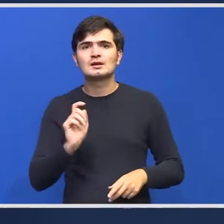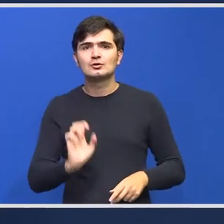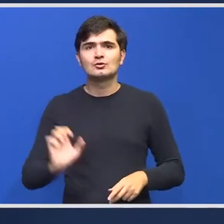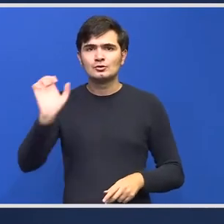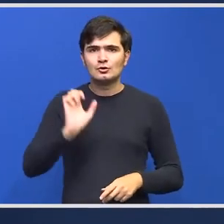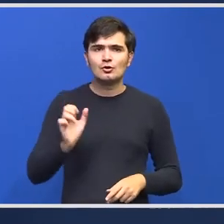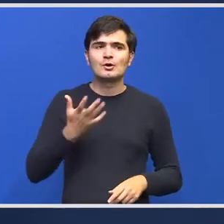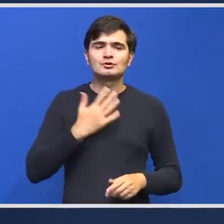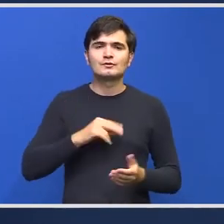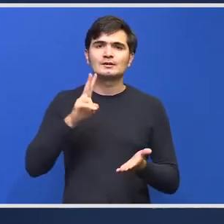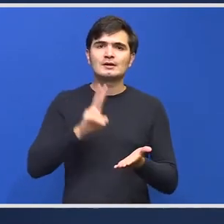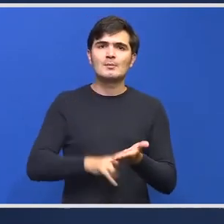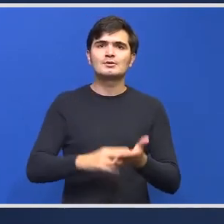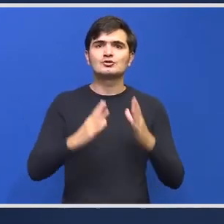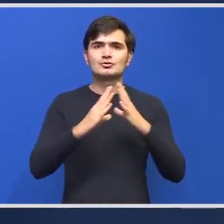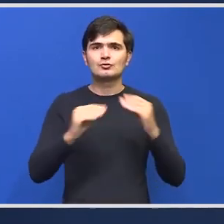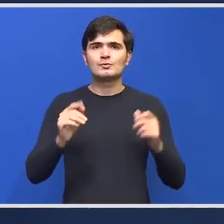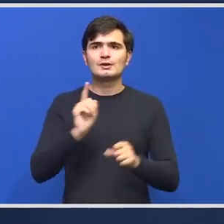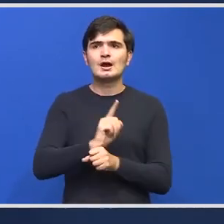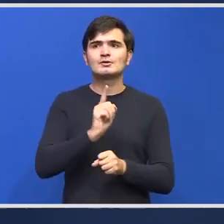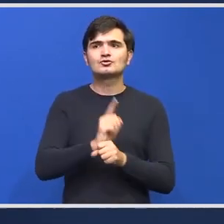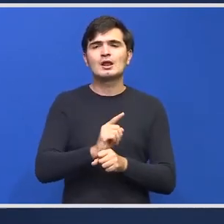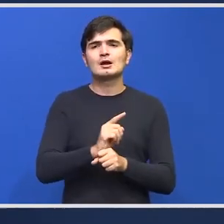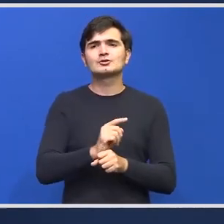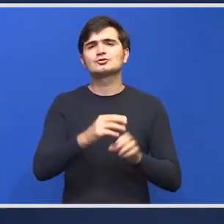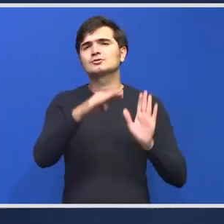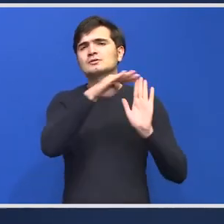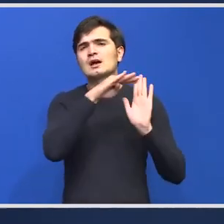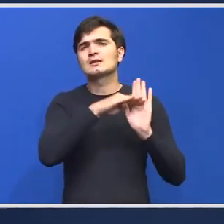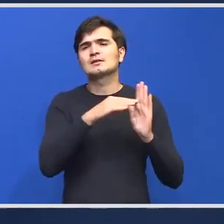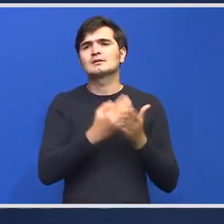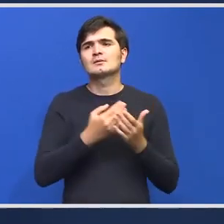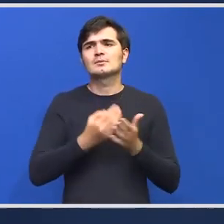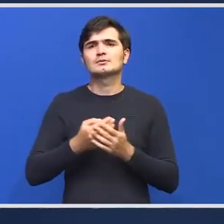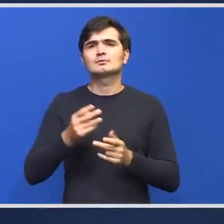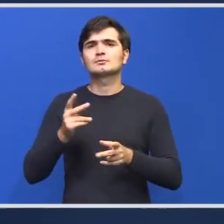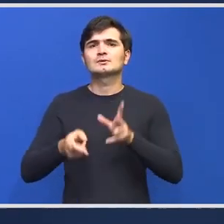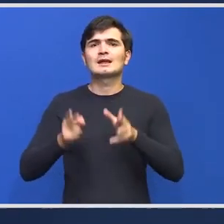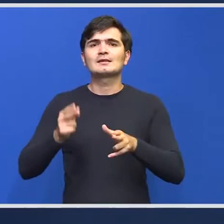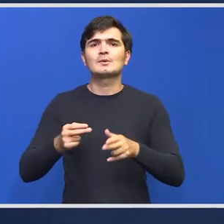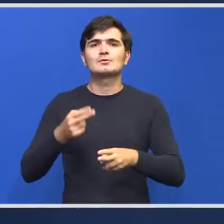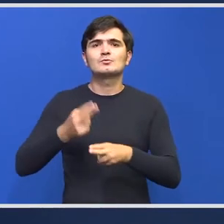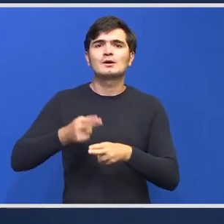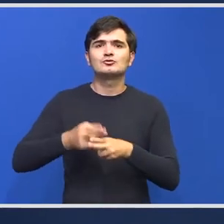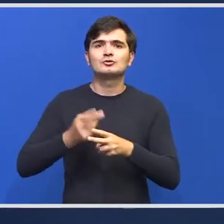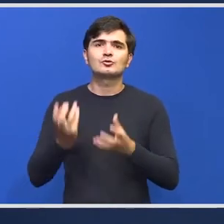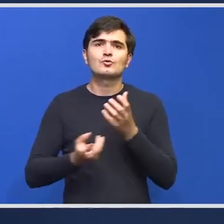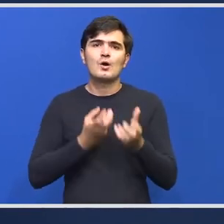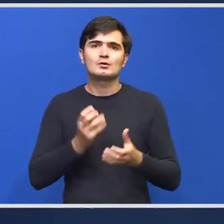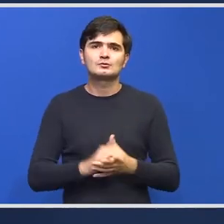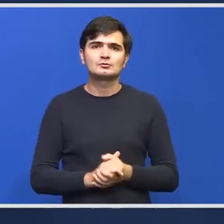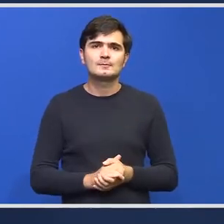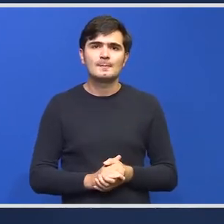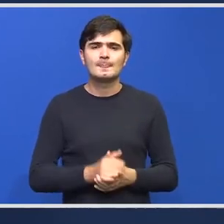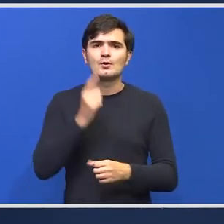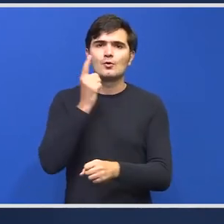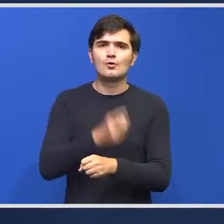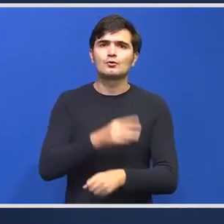aplice și în România aceleași standarde pentru tratamentul pacienților cu arsuri Ordinul